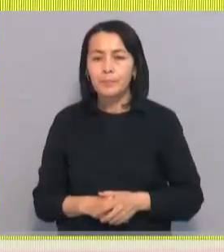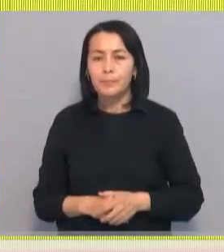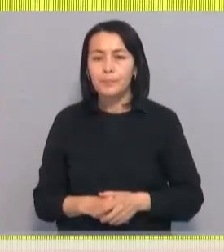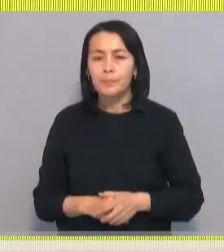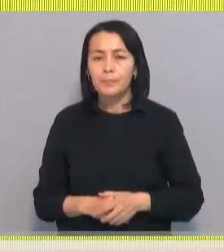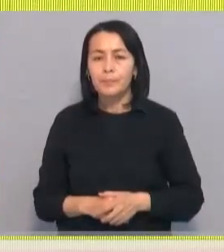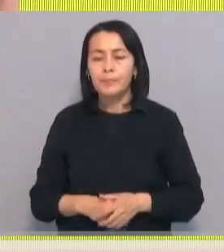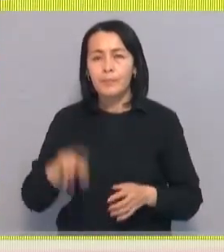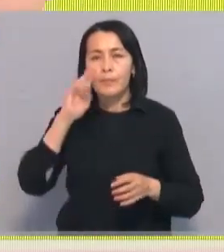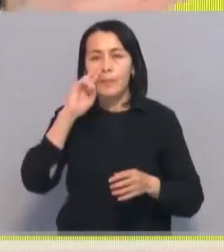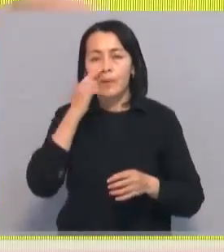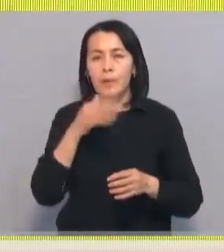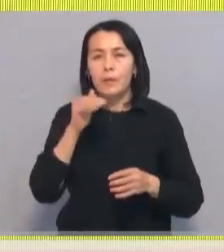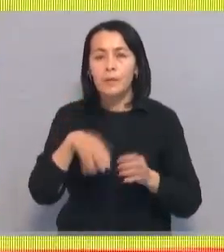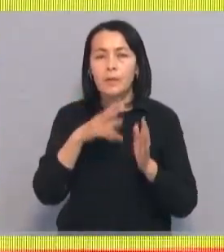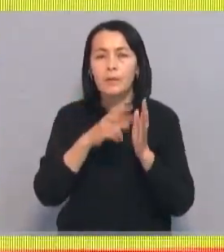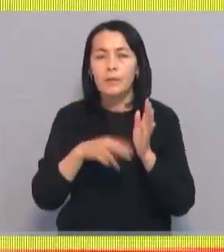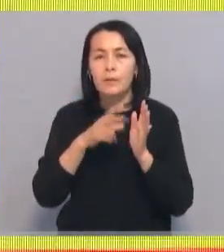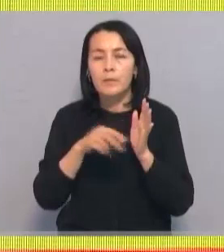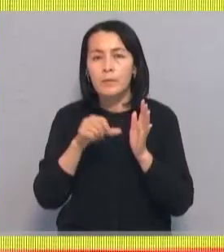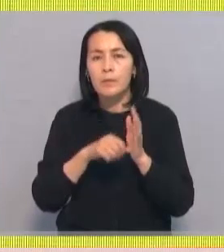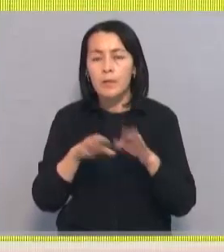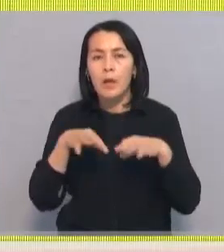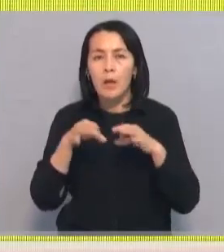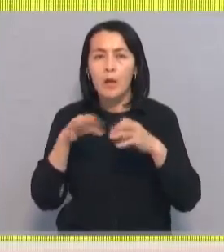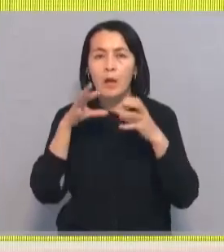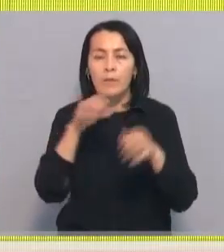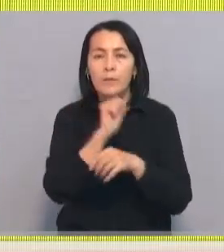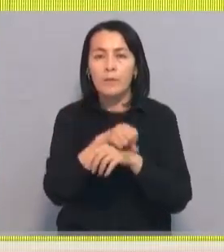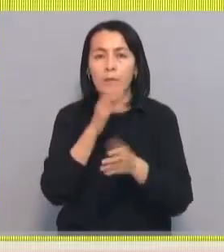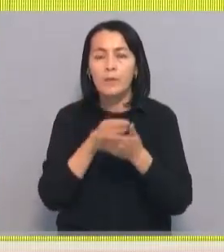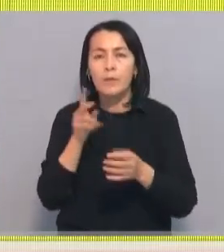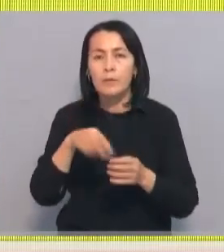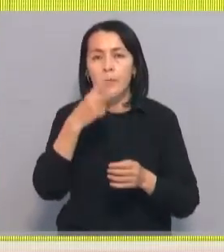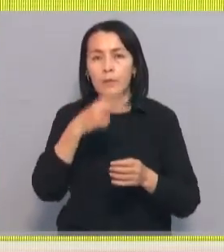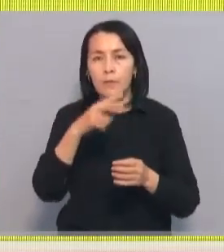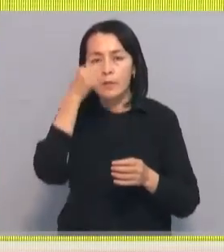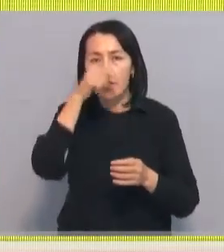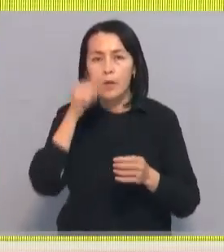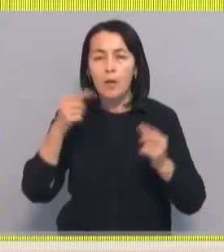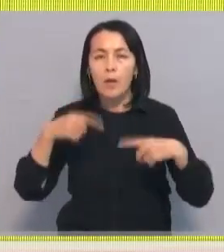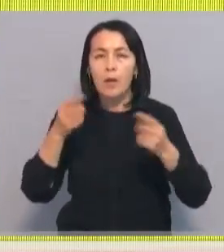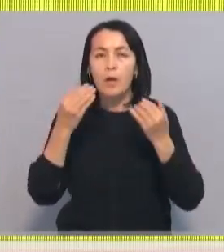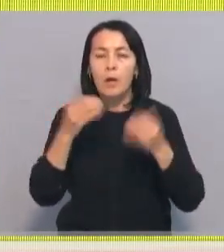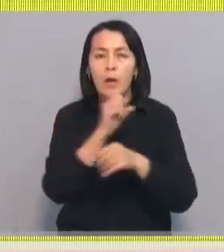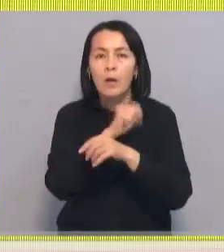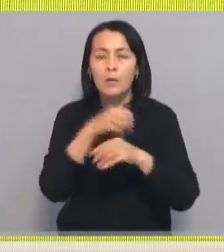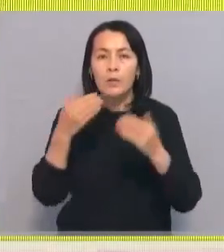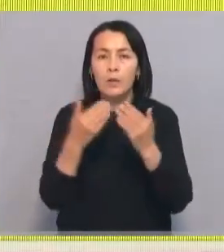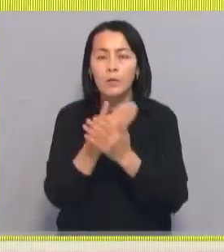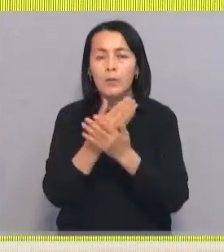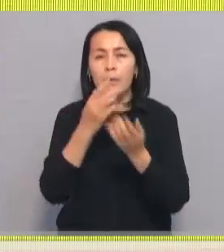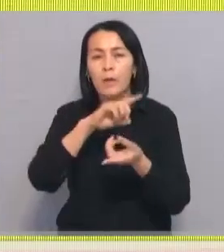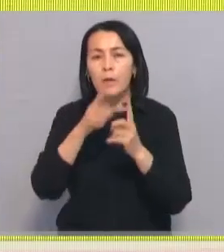В Шемкенте 1886 автобусных остановок. С 2020 года установлены остановки нового